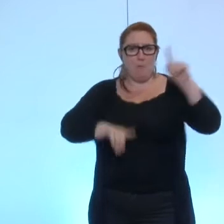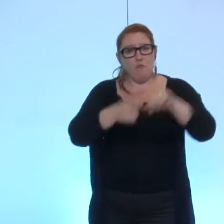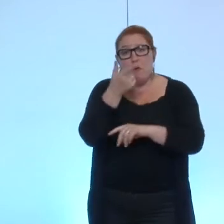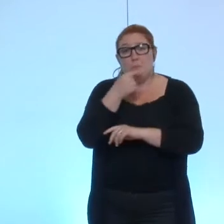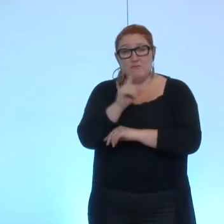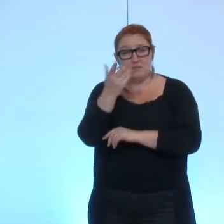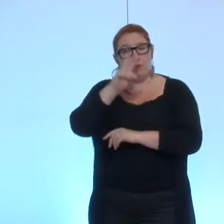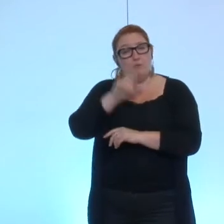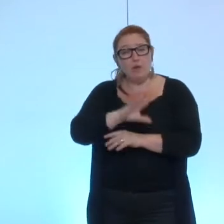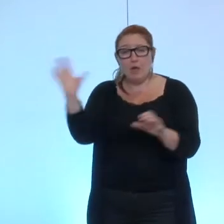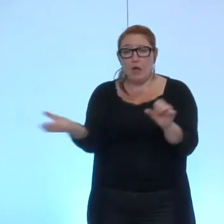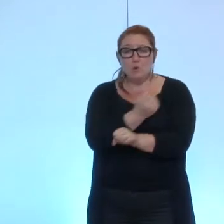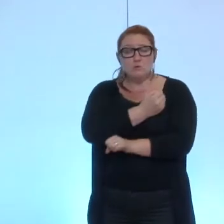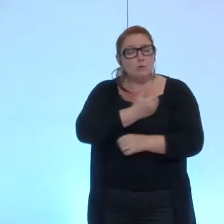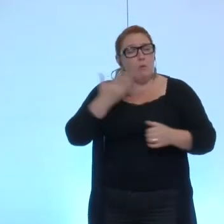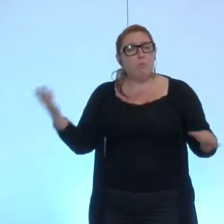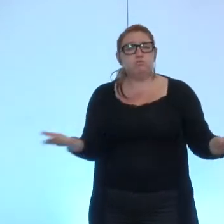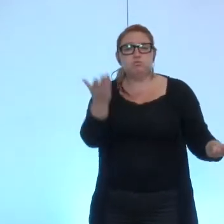grande réussite et